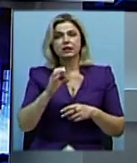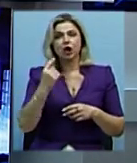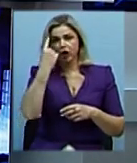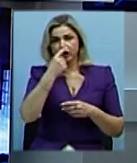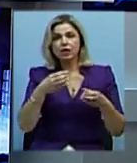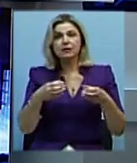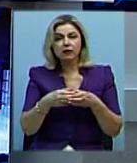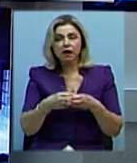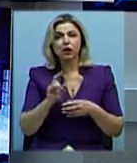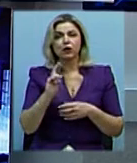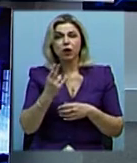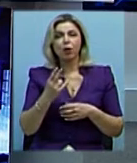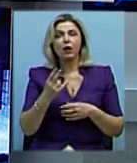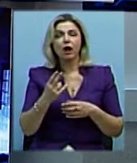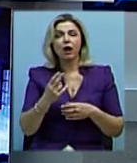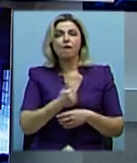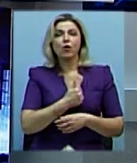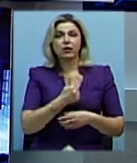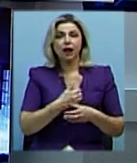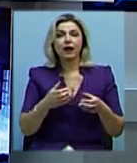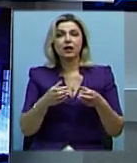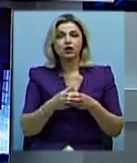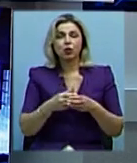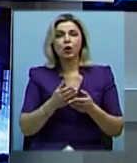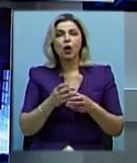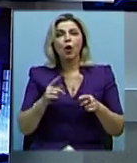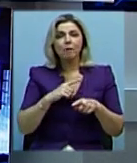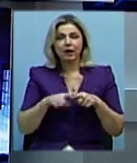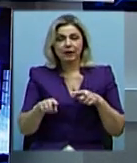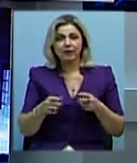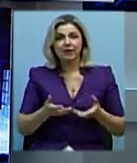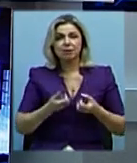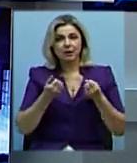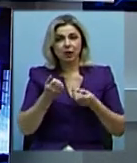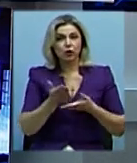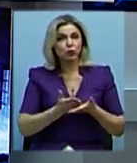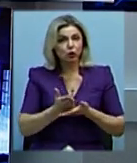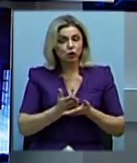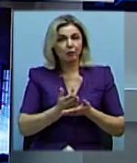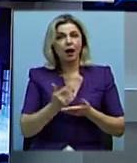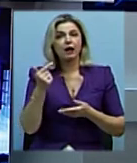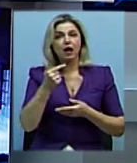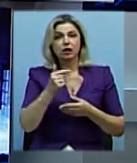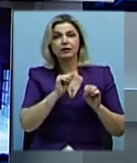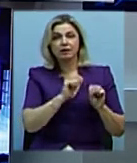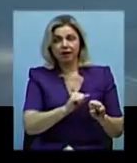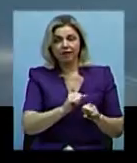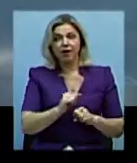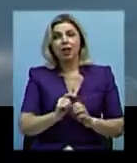складом Миколаївського міського гарнізону оперативно-рятувальної служби цивільного захисту, навчальна евакуація.